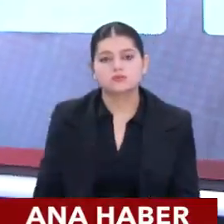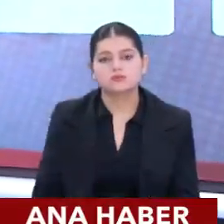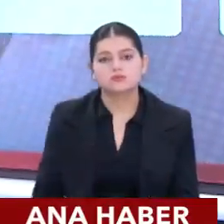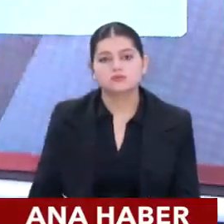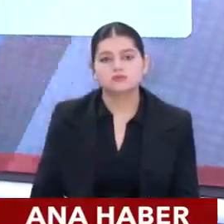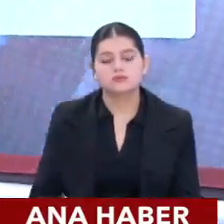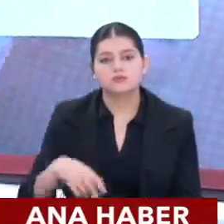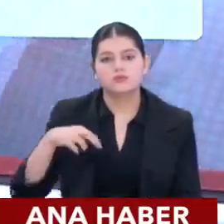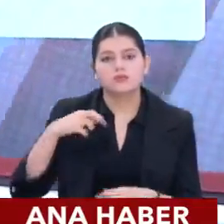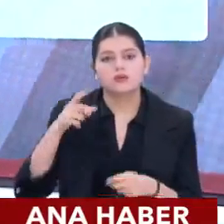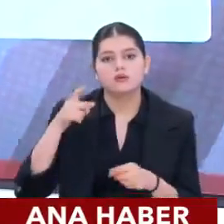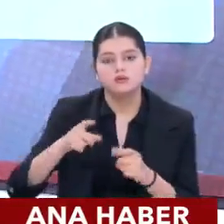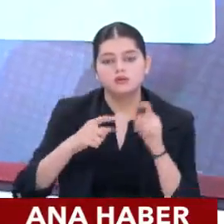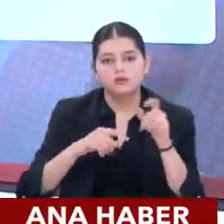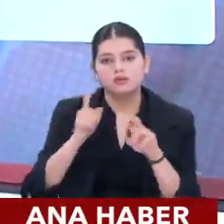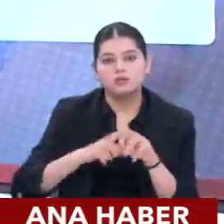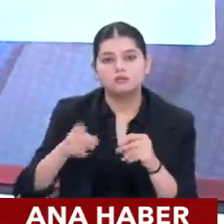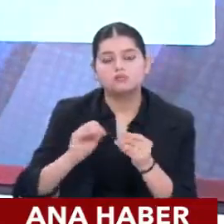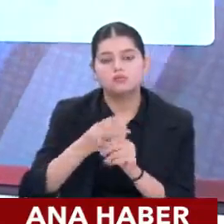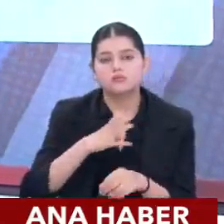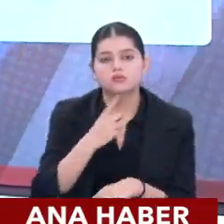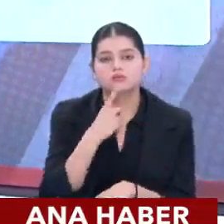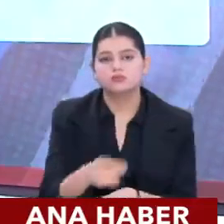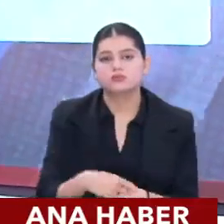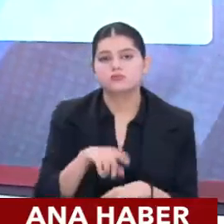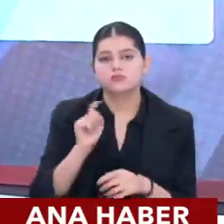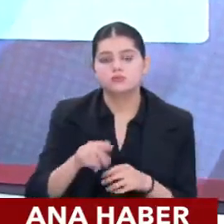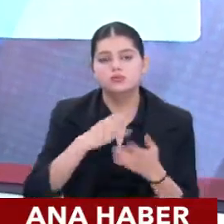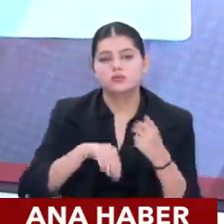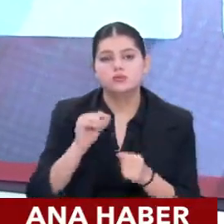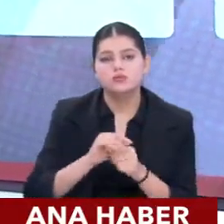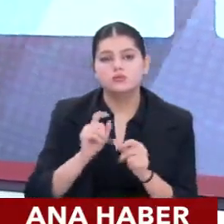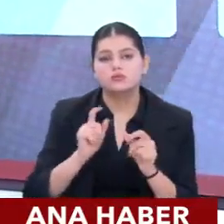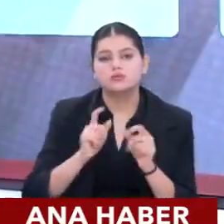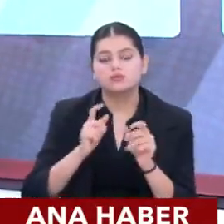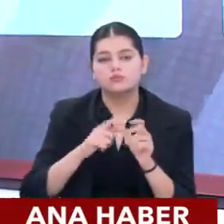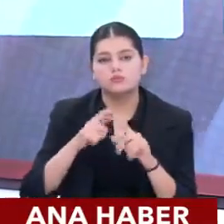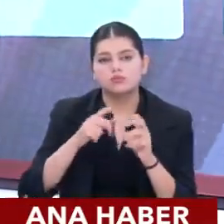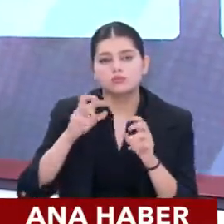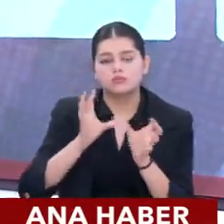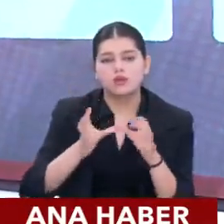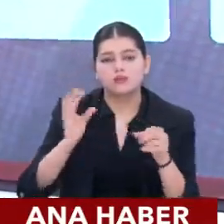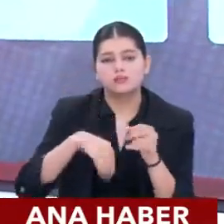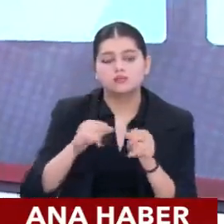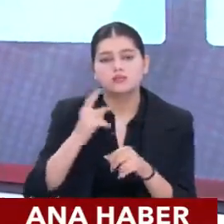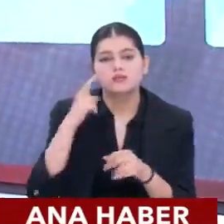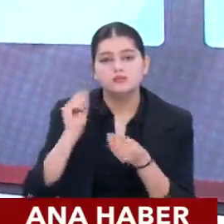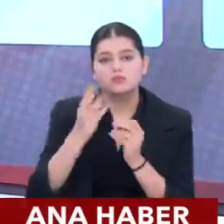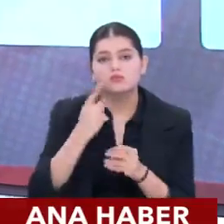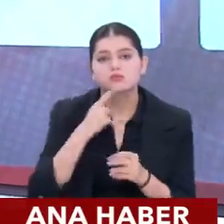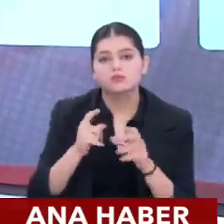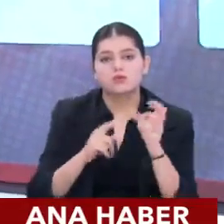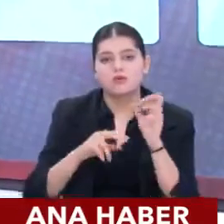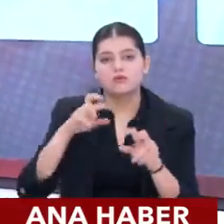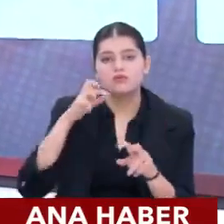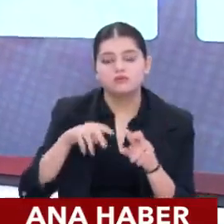bütçeye sirayet ediyor. Cumhurbaşkanı Yardımcısı Cevdet Yılmaz'ın bu konuda bir açıklaması oldu. Bu konuda tüm toplumsal kesimlerin hassasiyetini gözeten bir